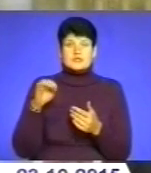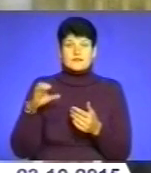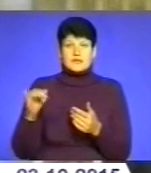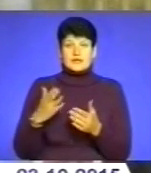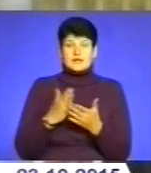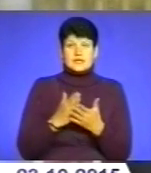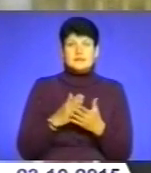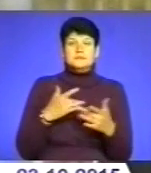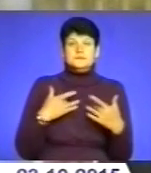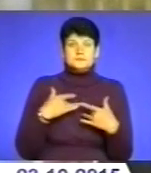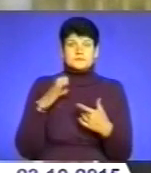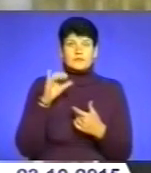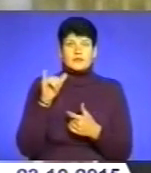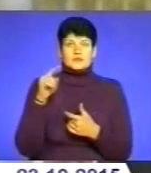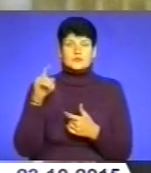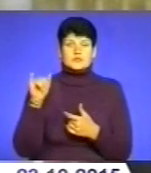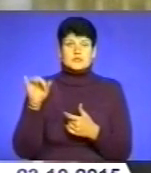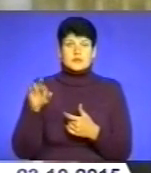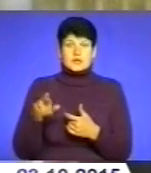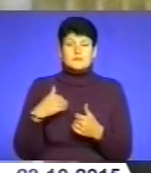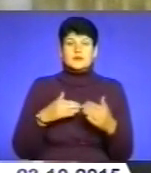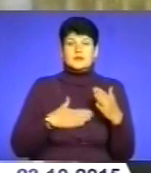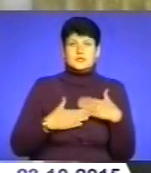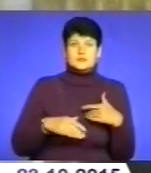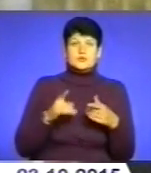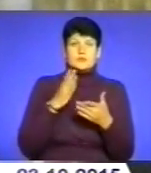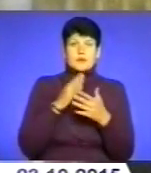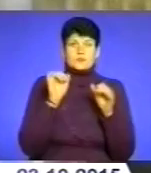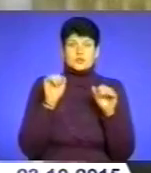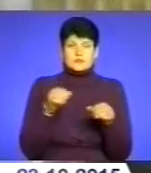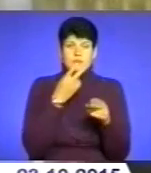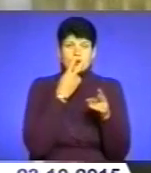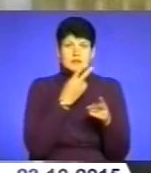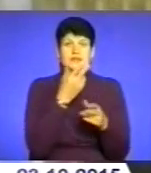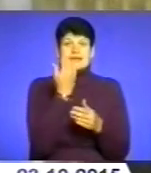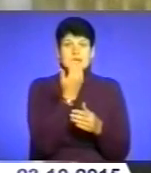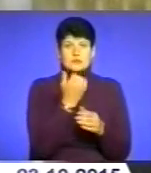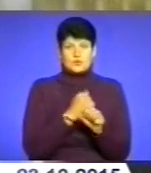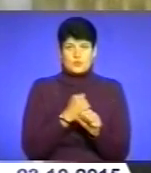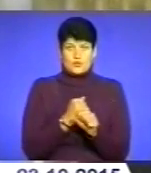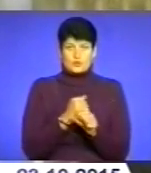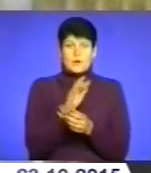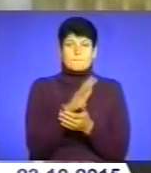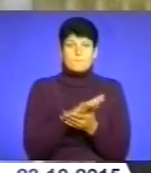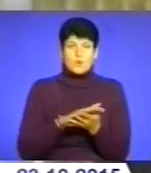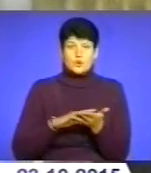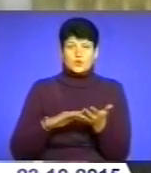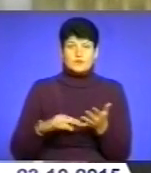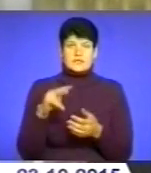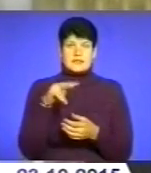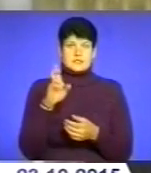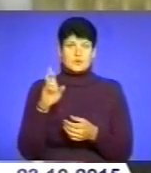«Сузір'я». І ми тішимося, що маємо можливість поглядати їхню роботу, вже як продовжувачу Леся